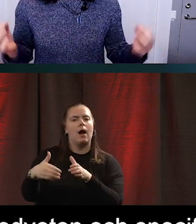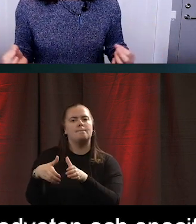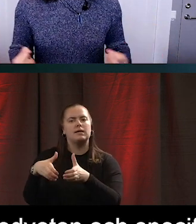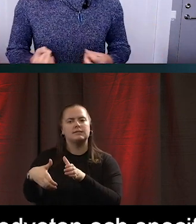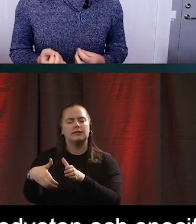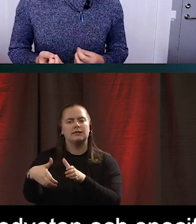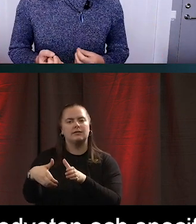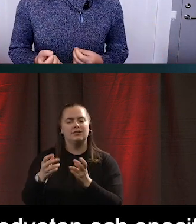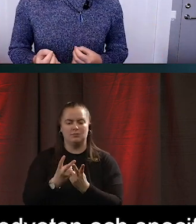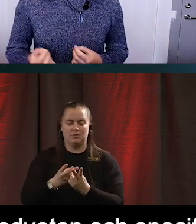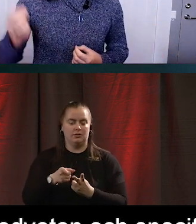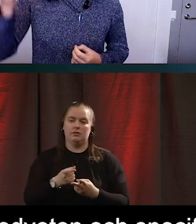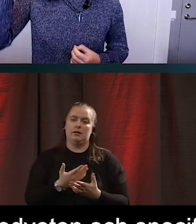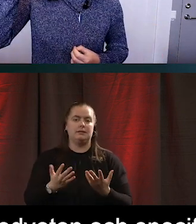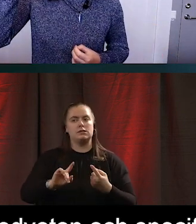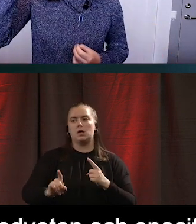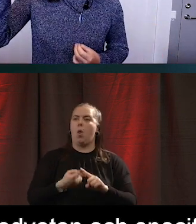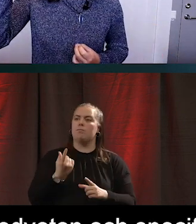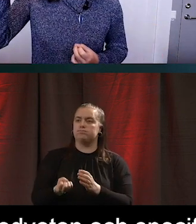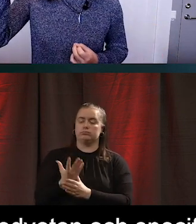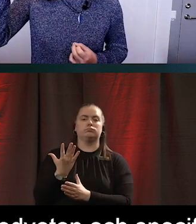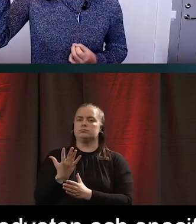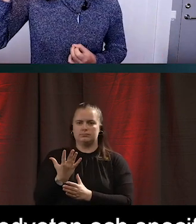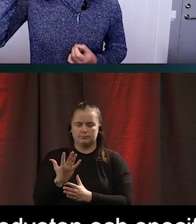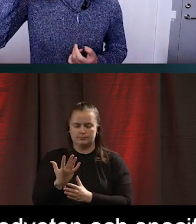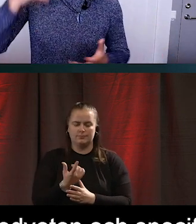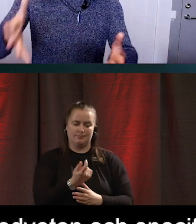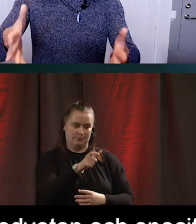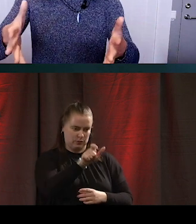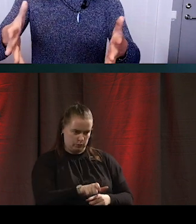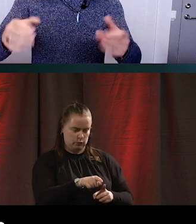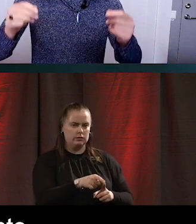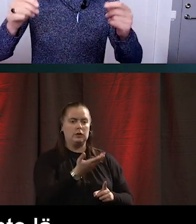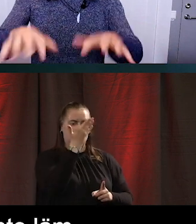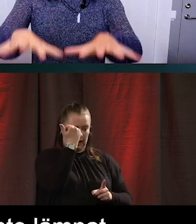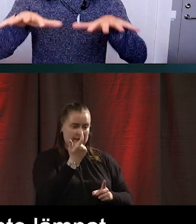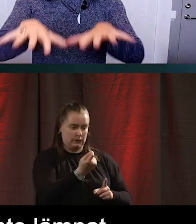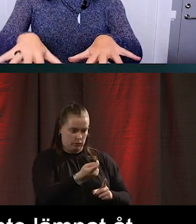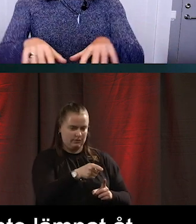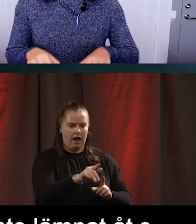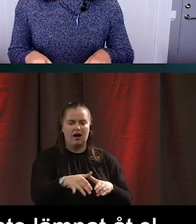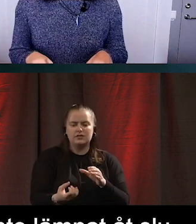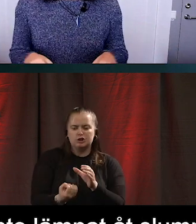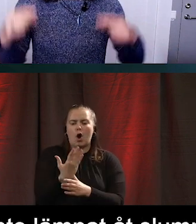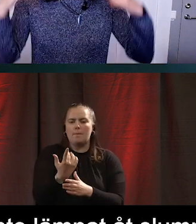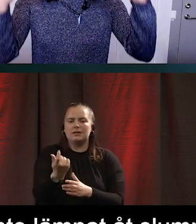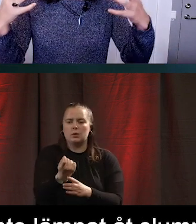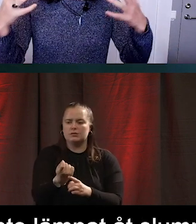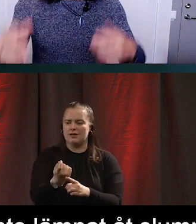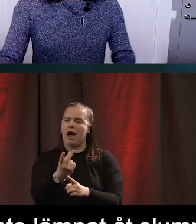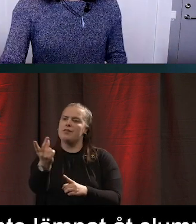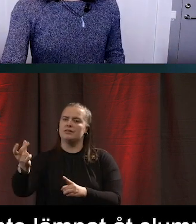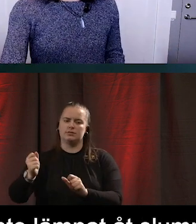att det här har inte lämnats åt slumpen. Någon som ska kunna någonting har skapat någonting som vi ska interagera med och